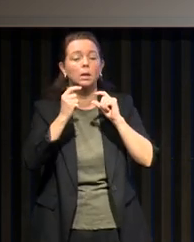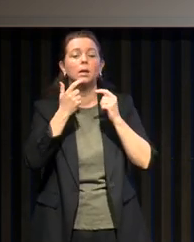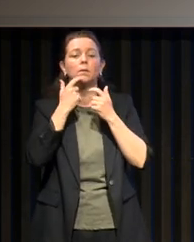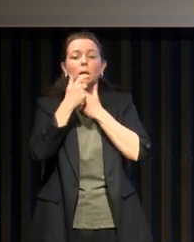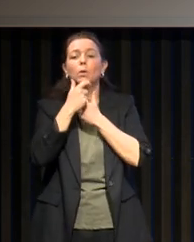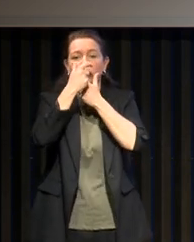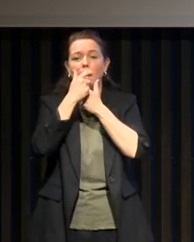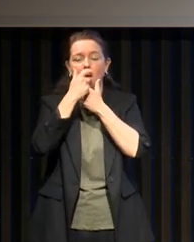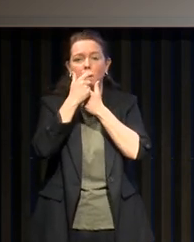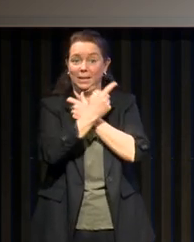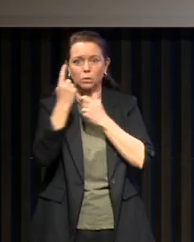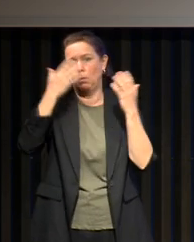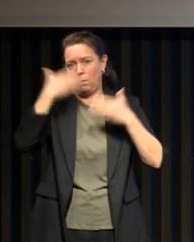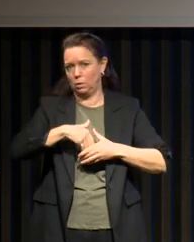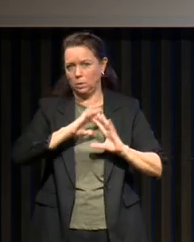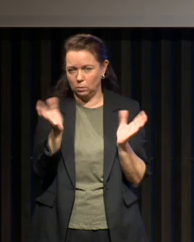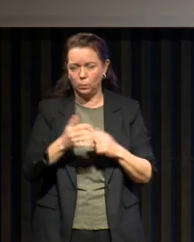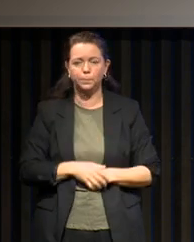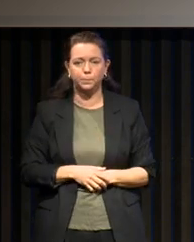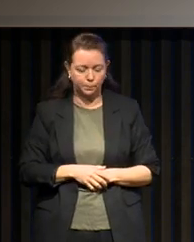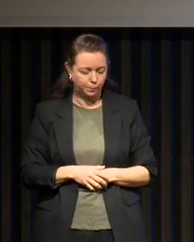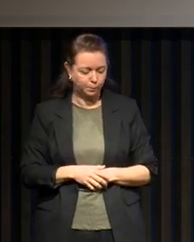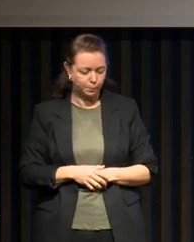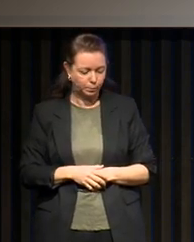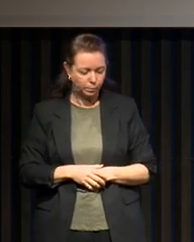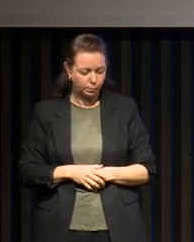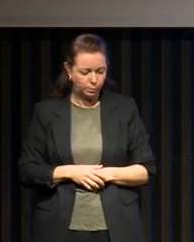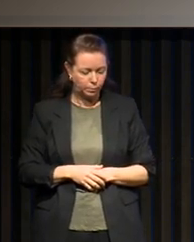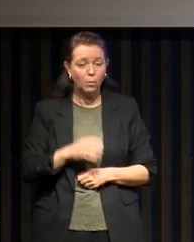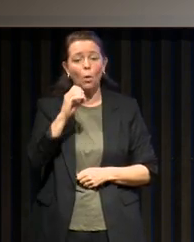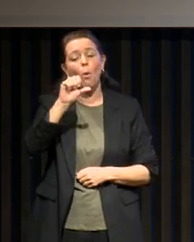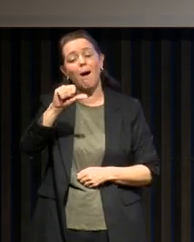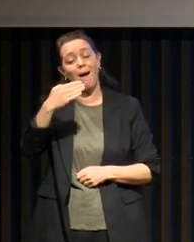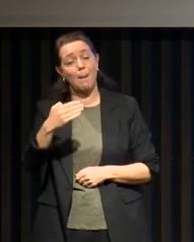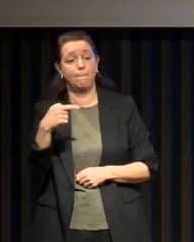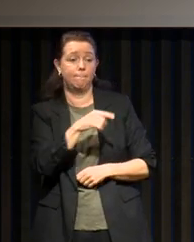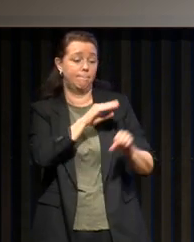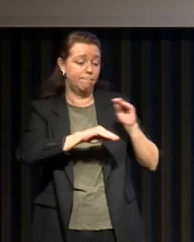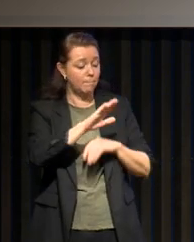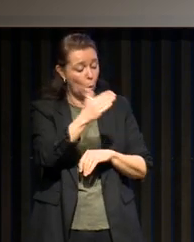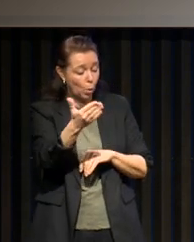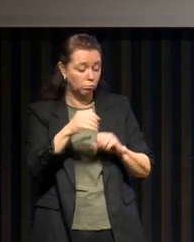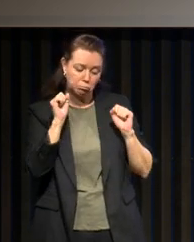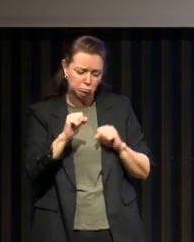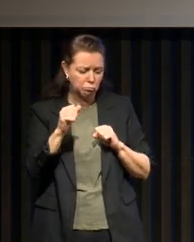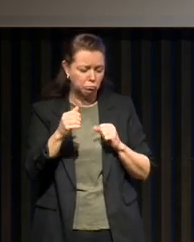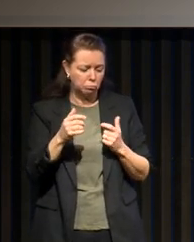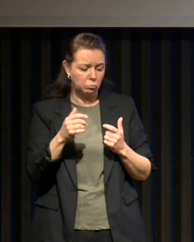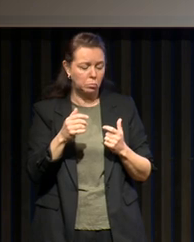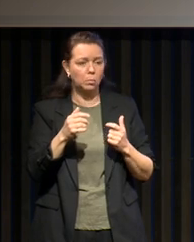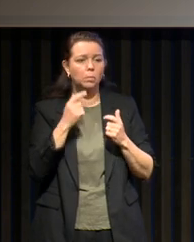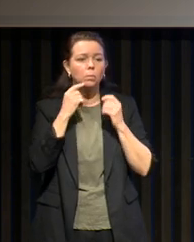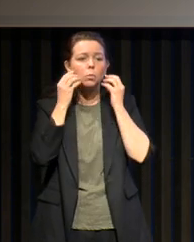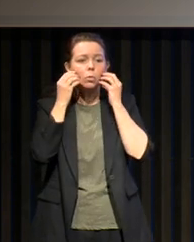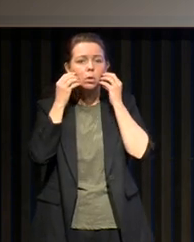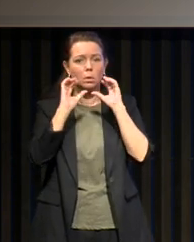et on ne la met que la nuit. L'OM, elle peut être très efficace pour positionner la mandibule